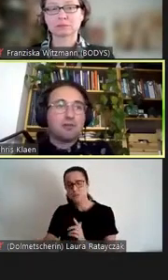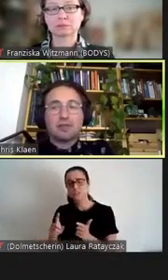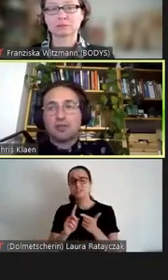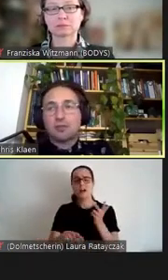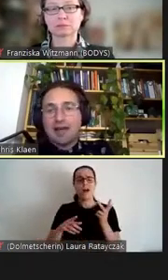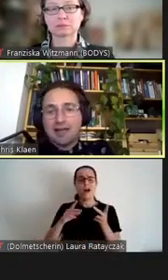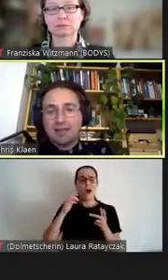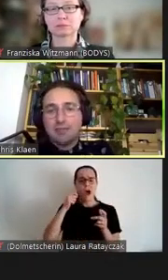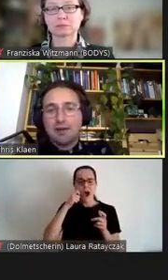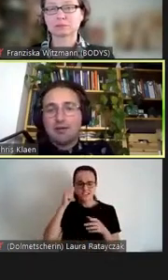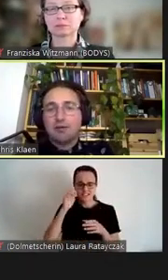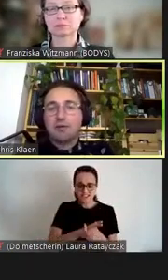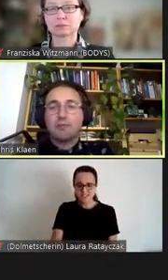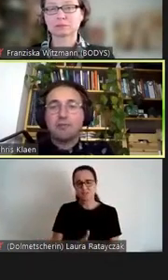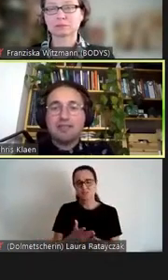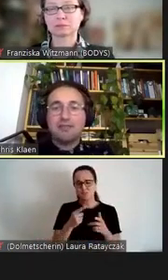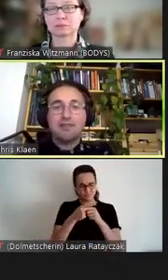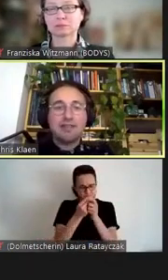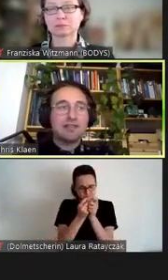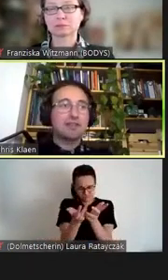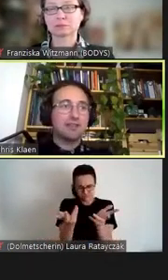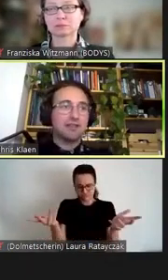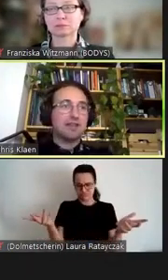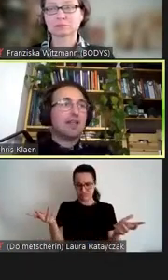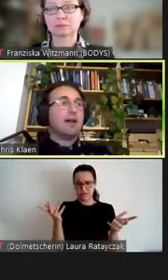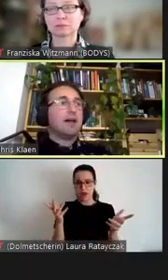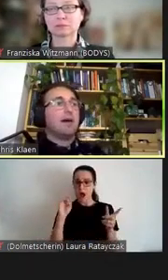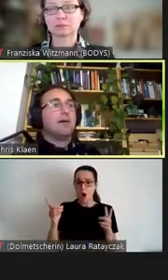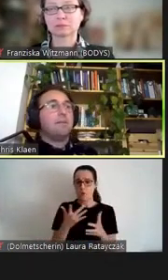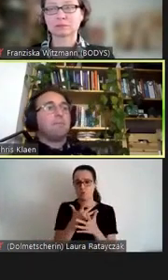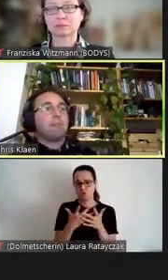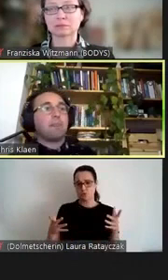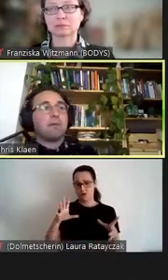wie vor in unserem Sprachgebrauch mitwirken